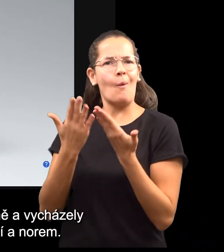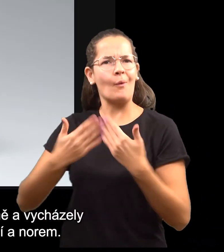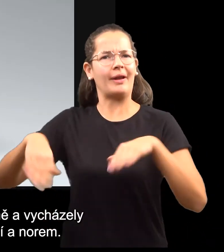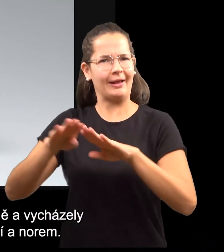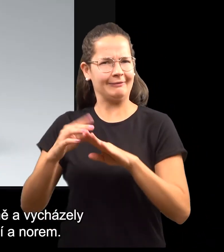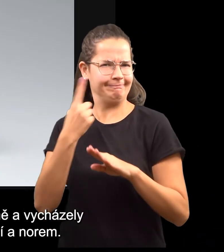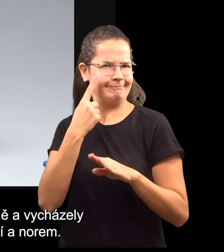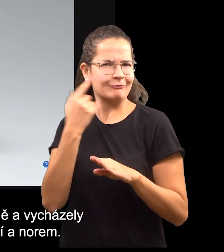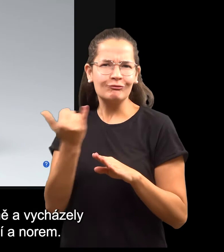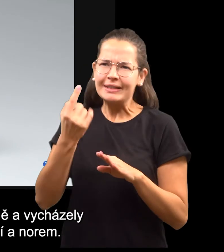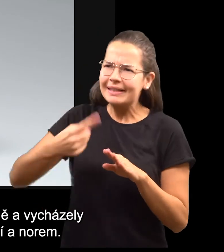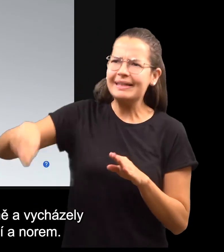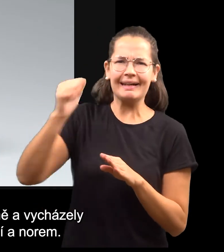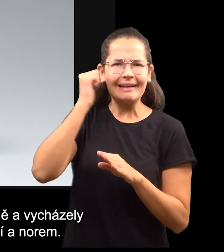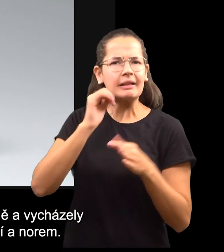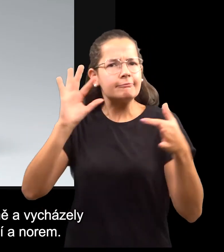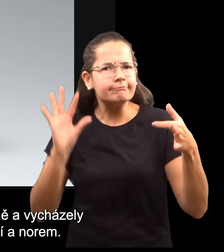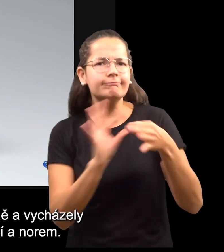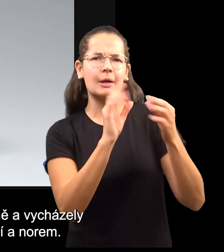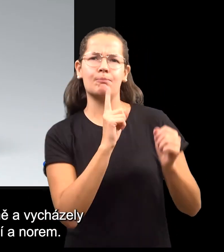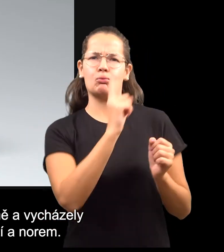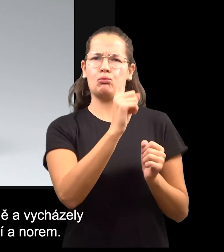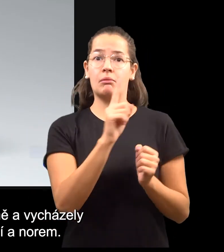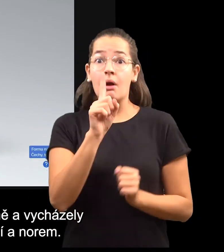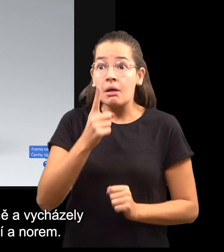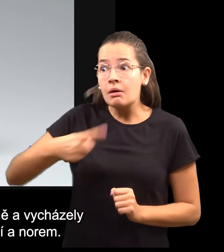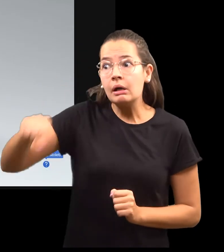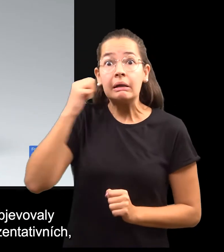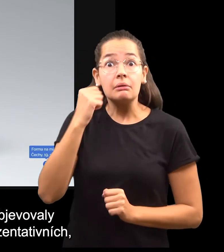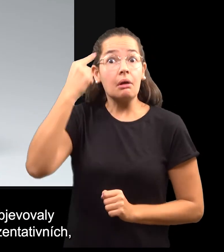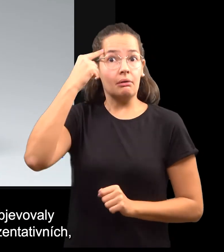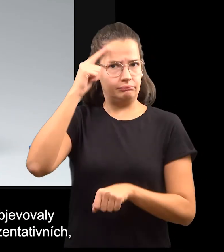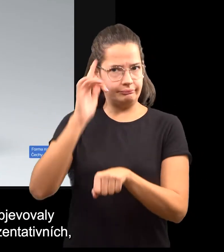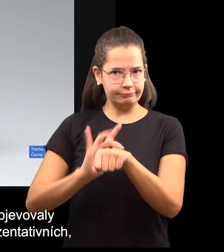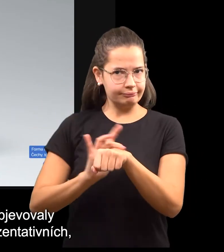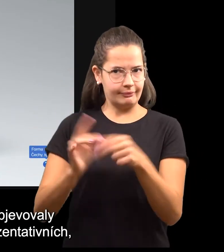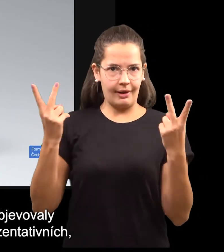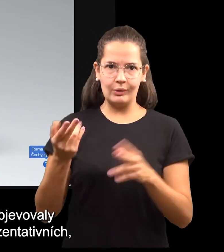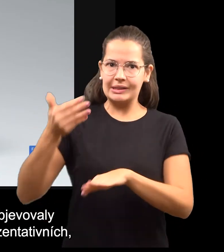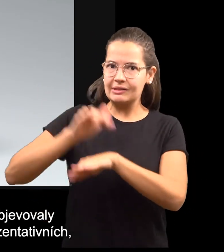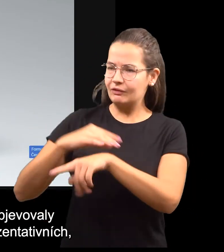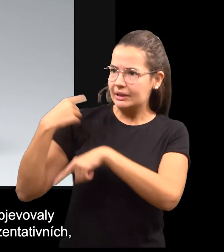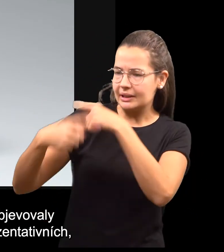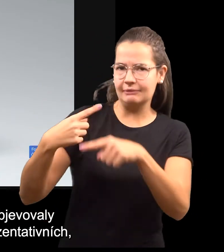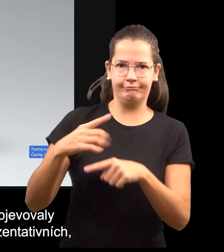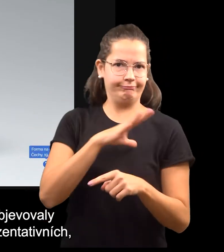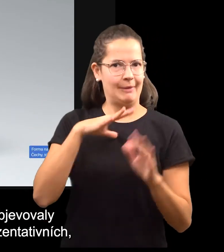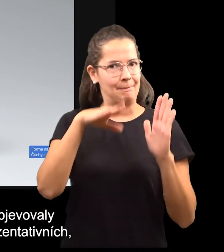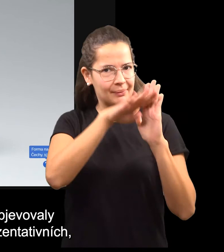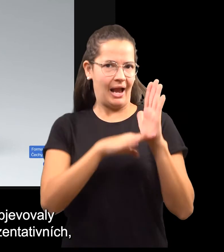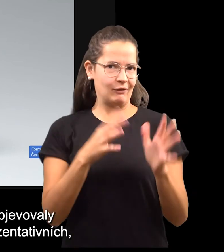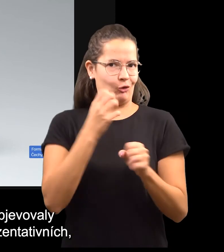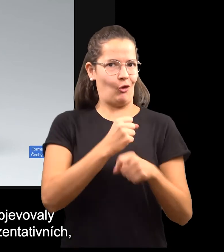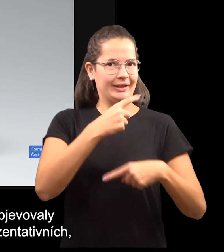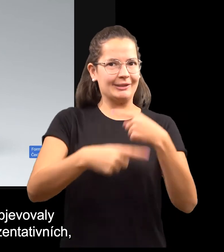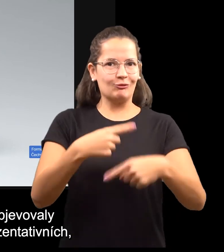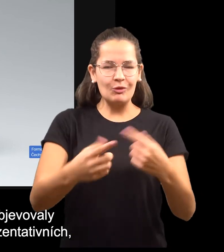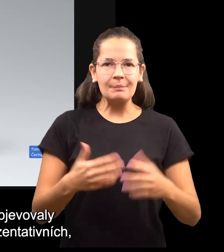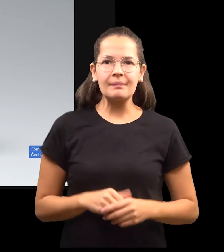bezděčně a vycházely spíše z dobových zvyklostí a norem. Náboženské motivy se objevovaly nejen na předmětech